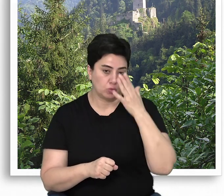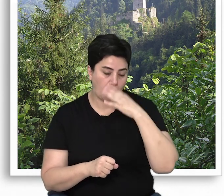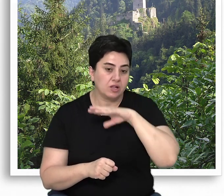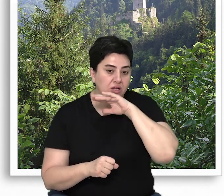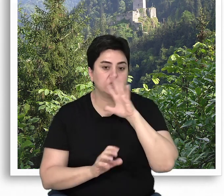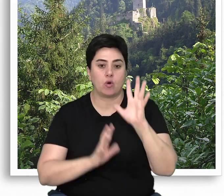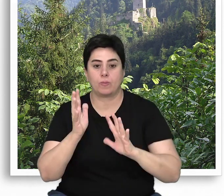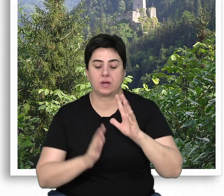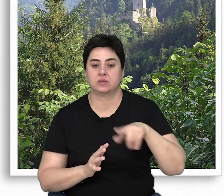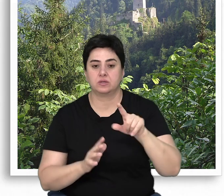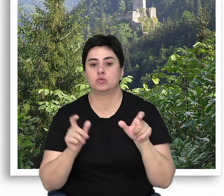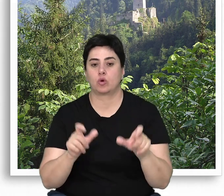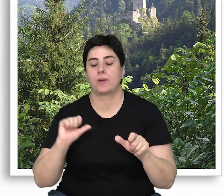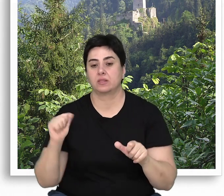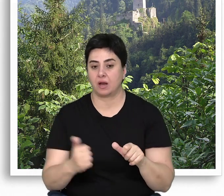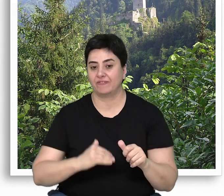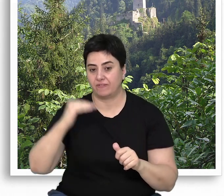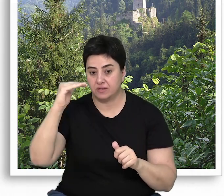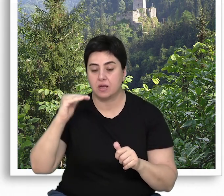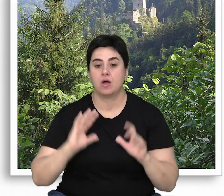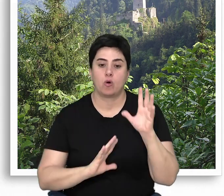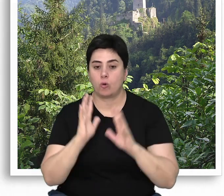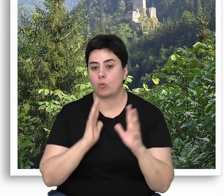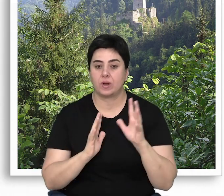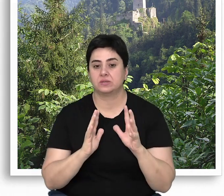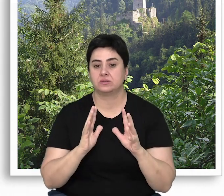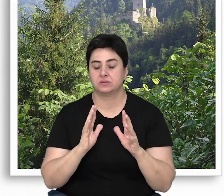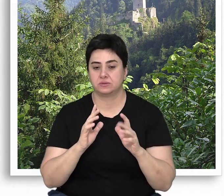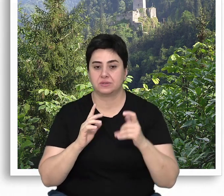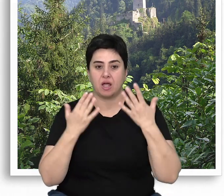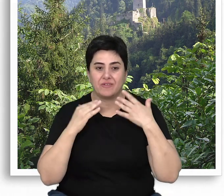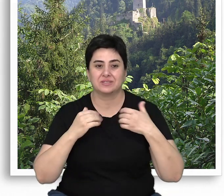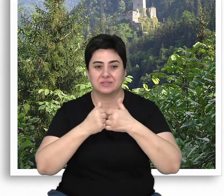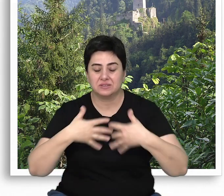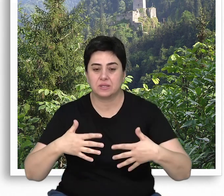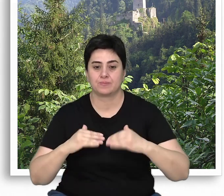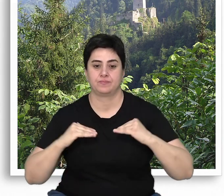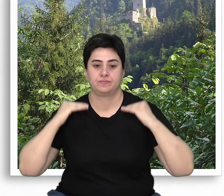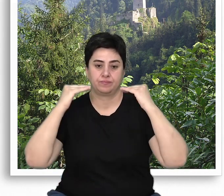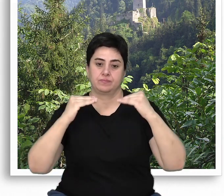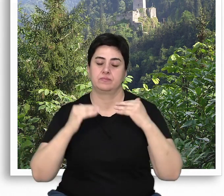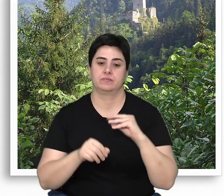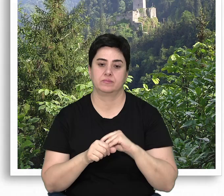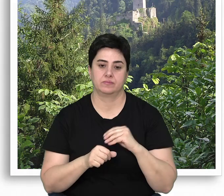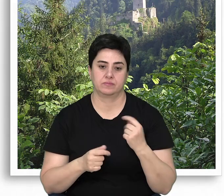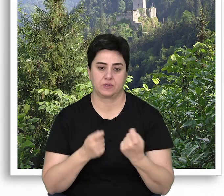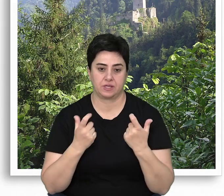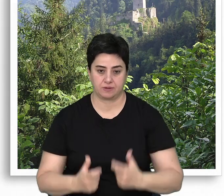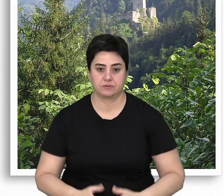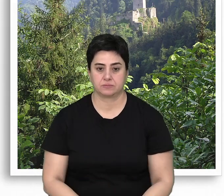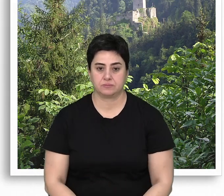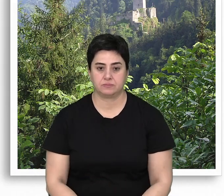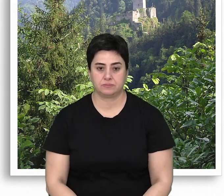doğal yaşlı ormanlar, koruma değeri yüksek, ormanın sunduğu ekosistem hizmetlerinin en yüksek seviyede sağlandığı